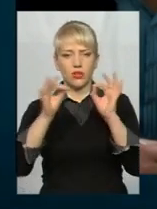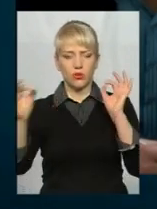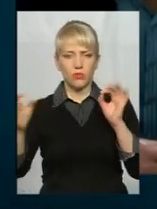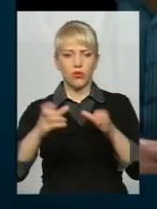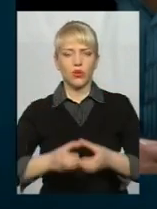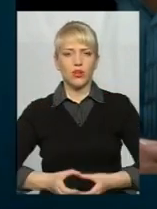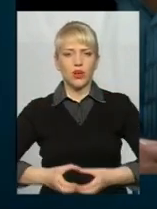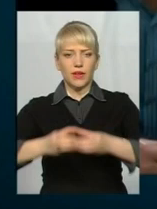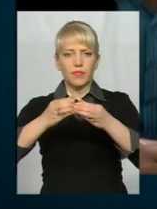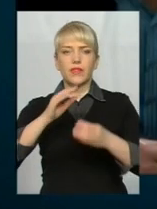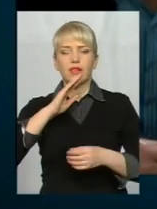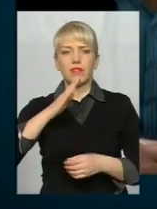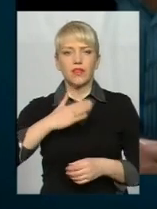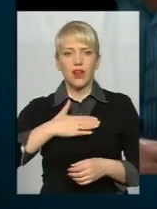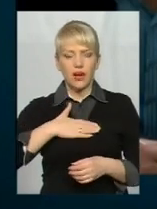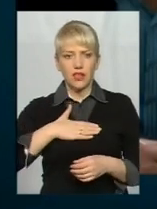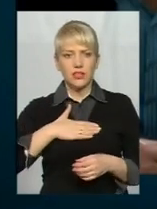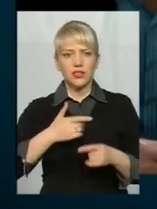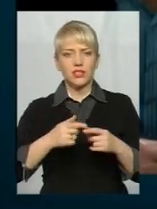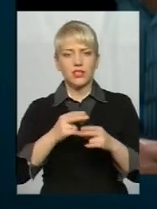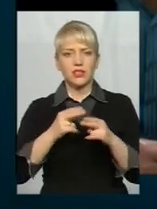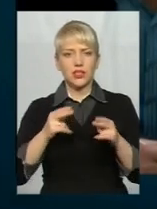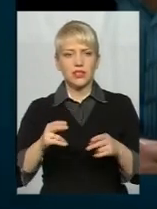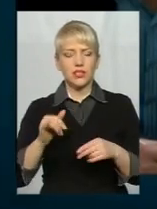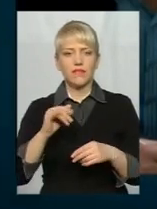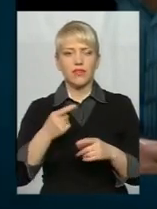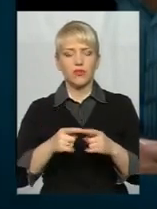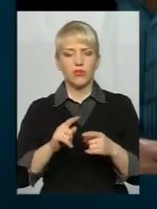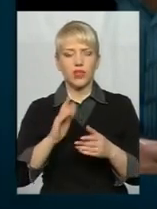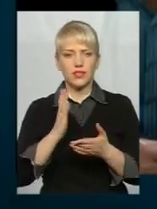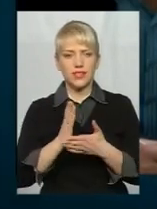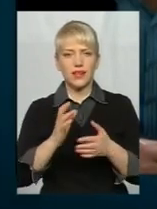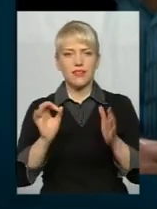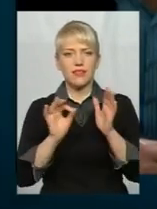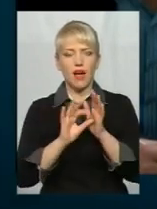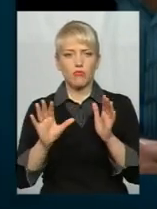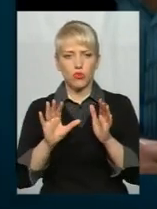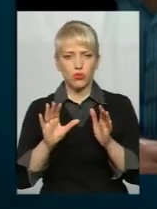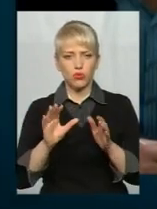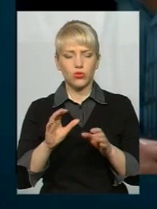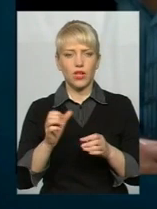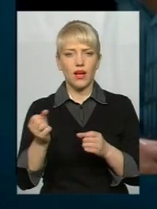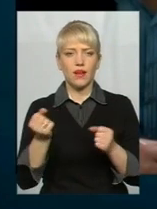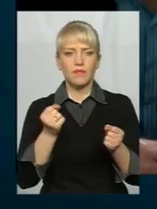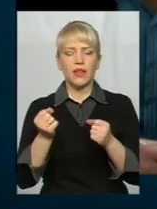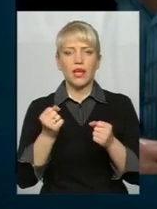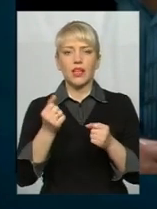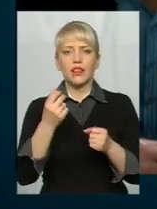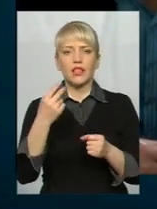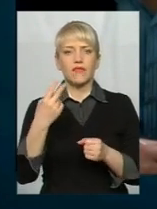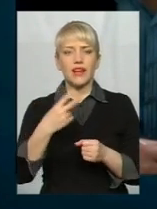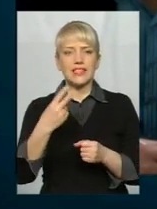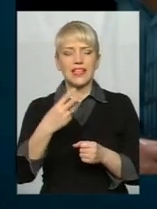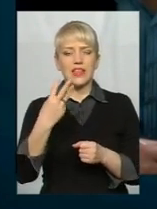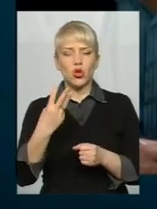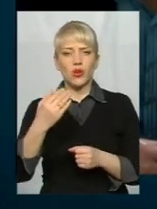наші субстанції. Тому що в контактній мережі в нас знаходиться напруга від 23 тисяч кіловольц,